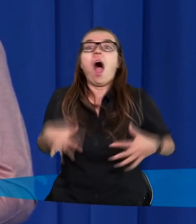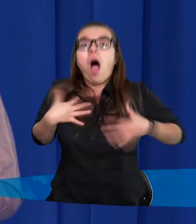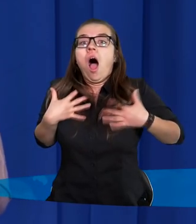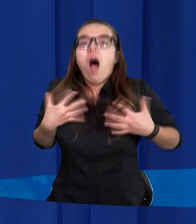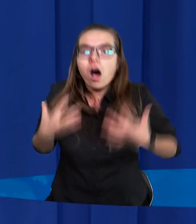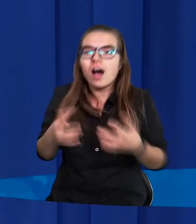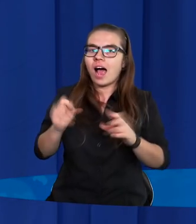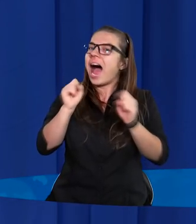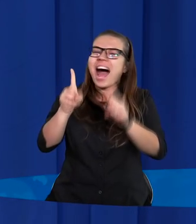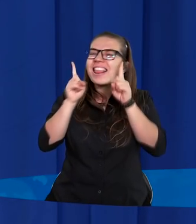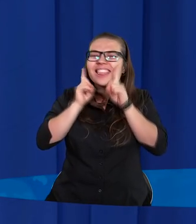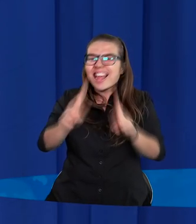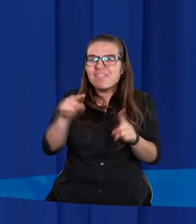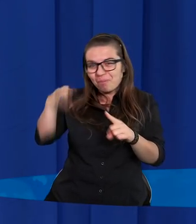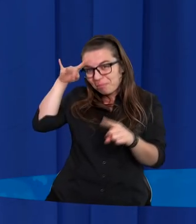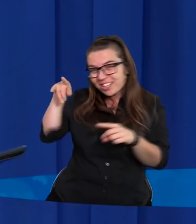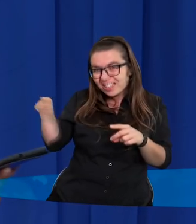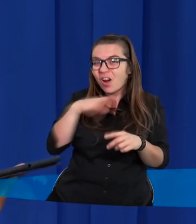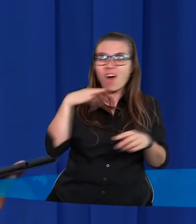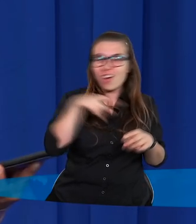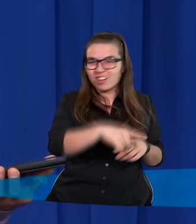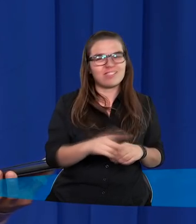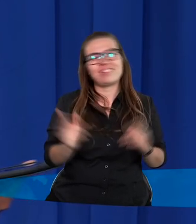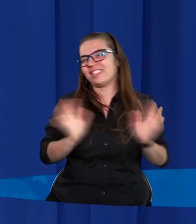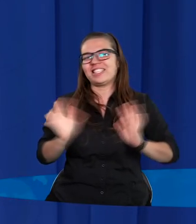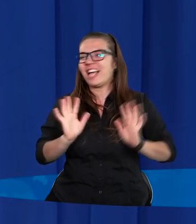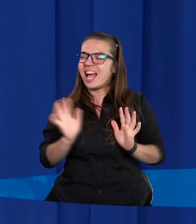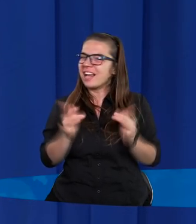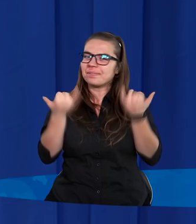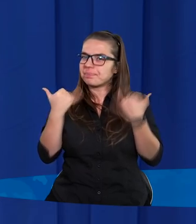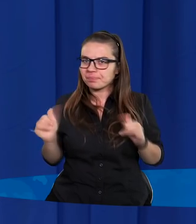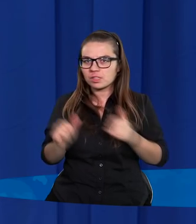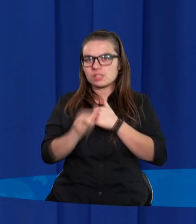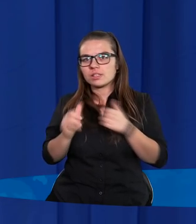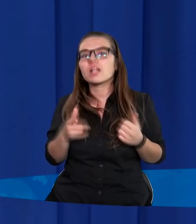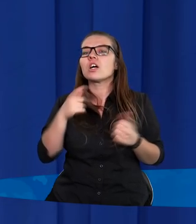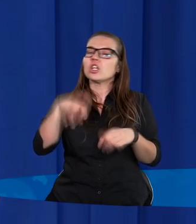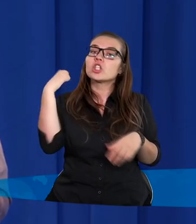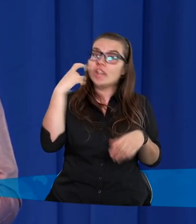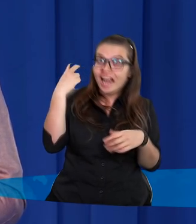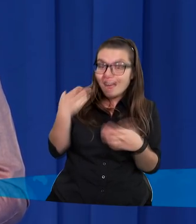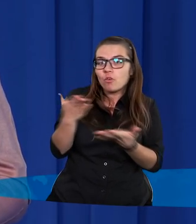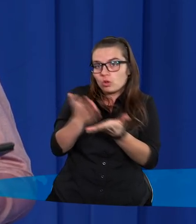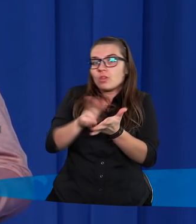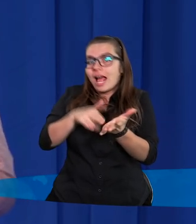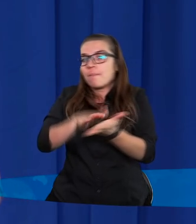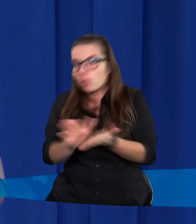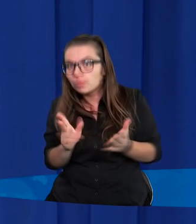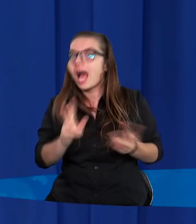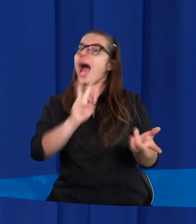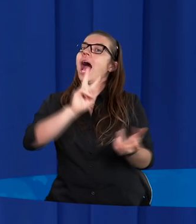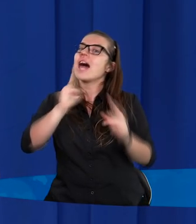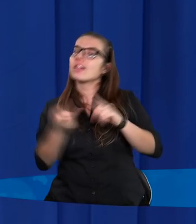właśnie ten punkt, wszyscy na niego zwracają uwagę. Zatem taka jedna ciekawostka na sam początek. Druga.